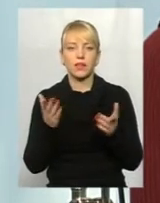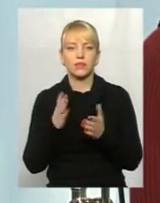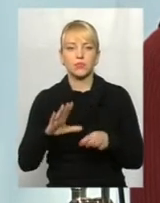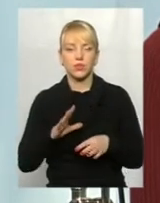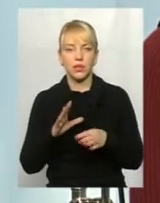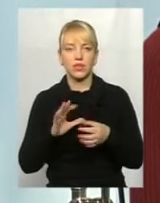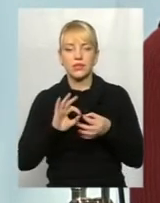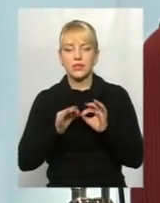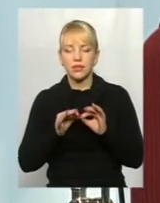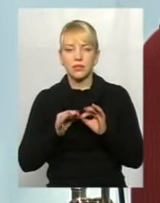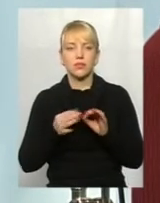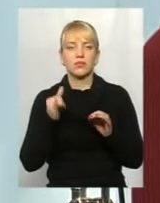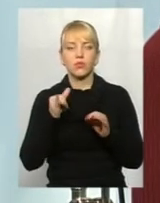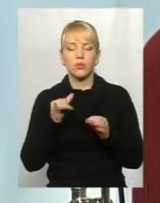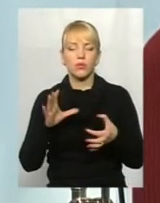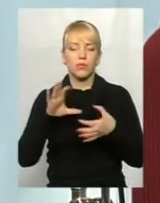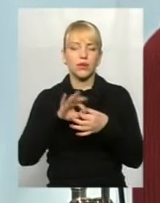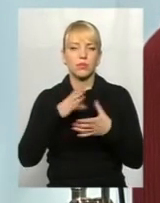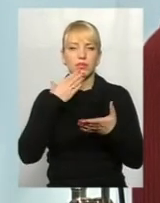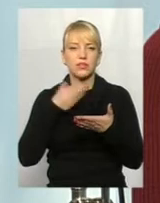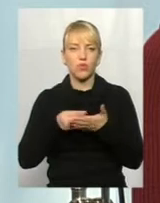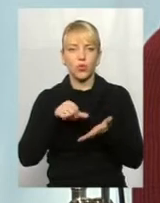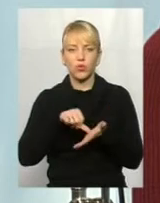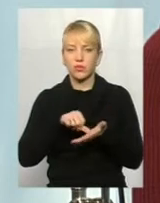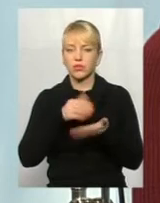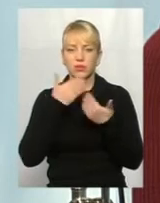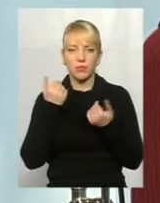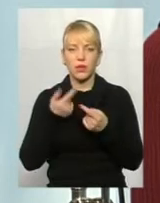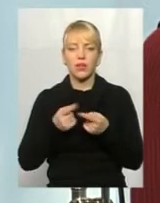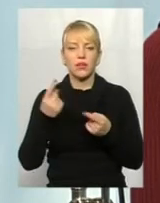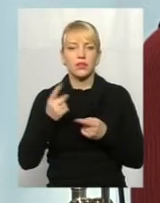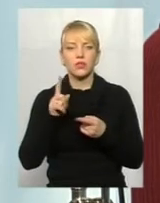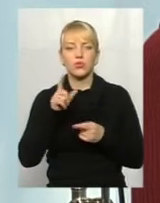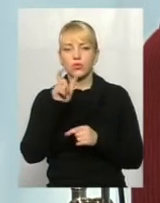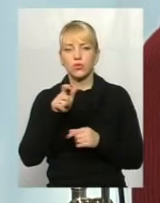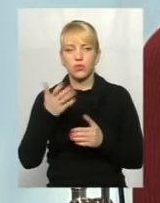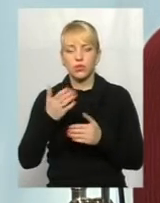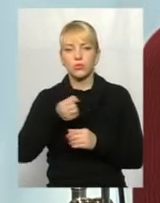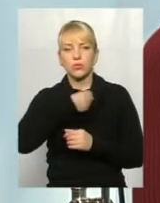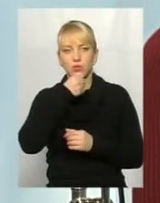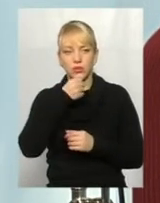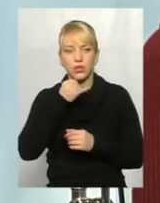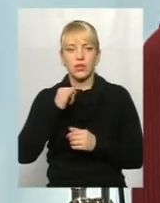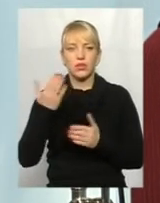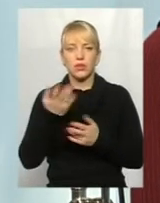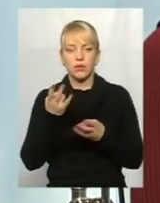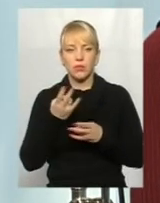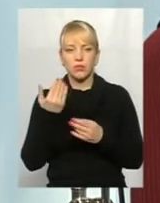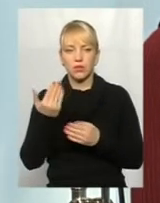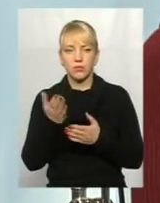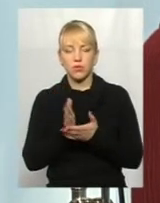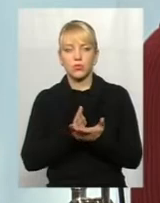складність у прикріпленні до свого лікаря, немає. Єдине, якщо це люди більш похилого віку і необхідно їм